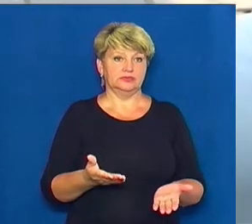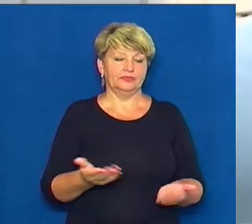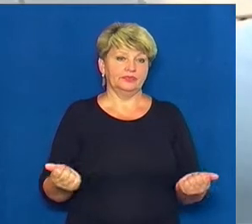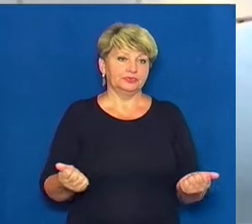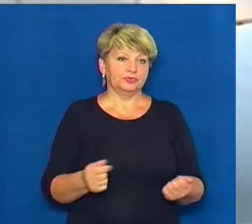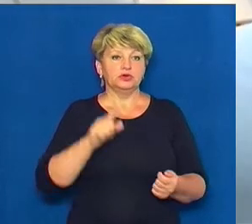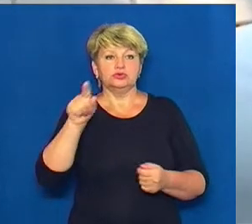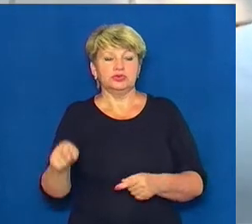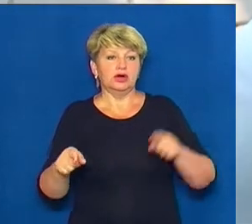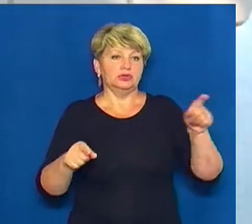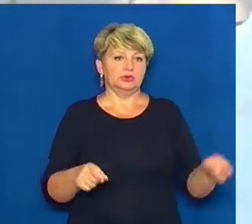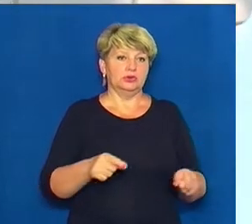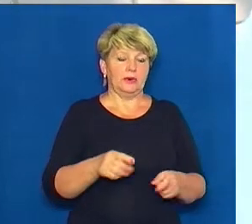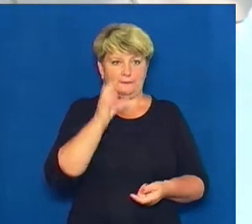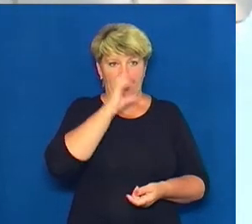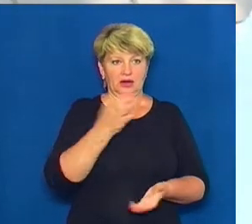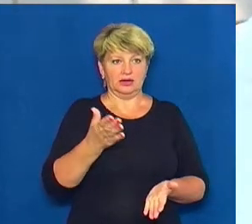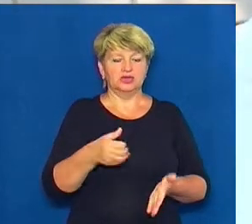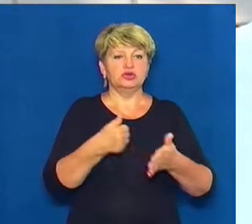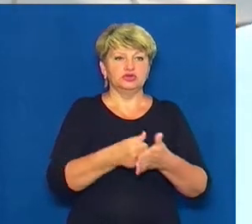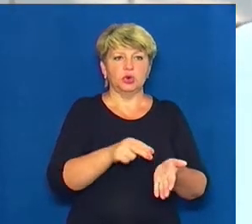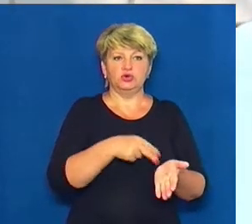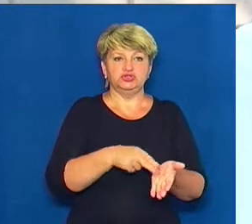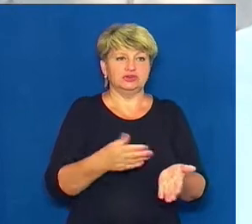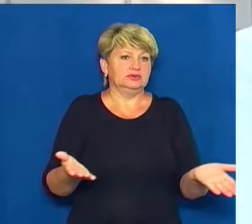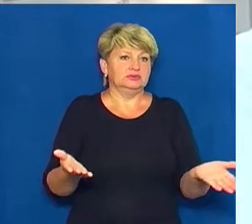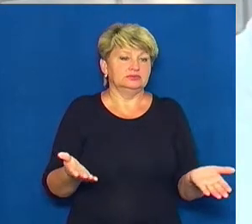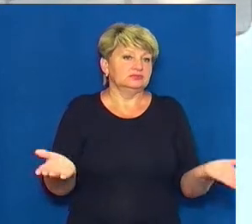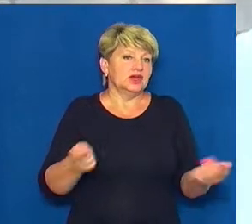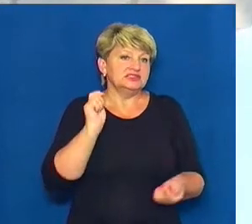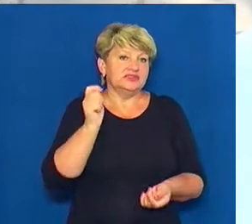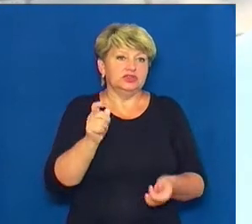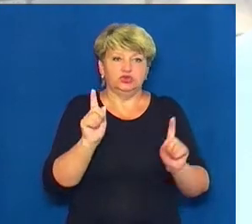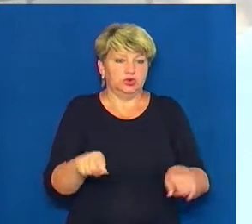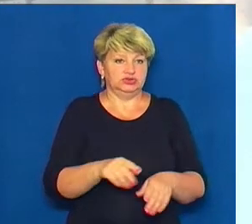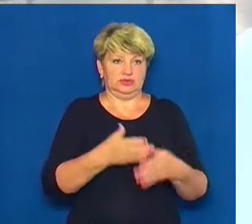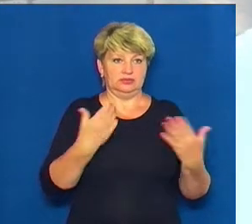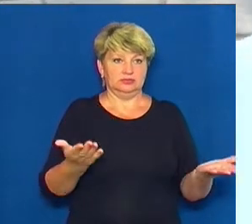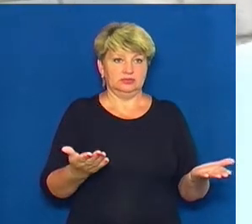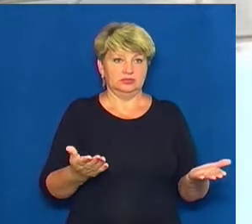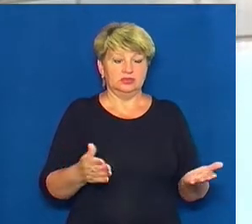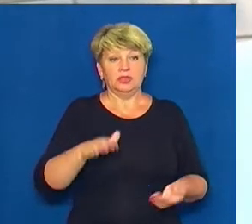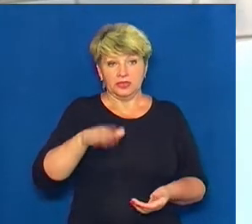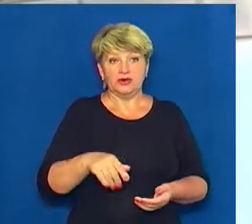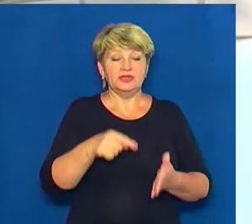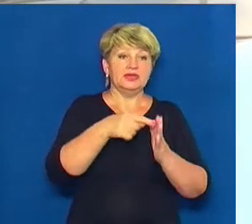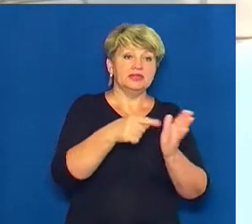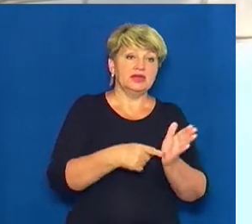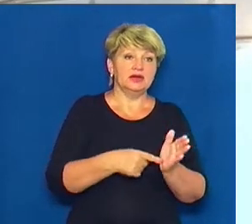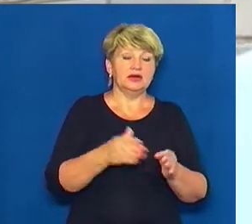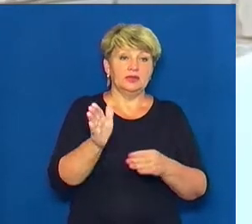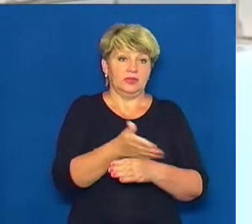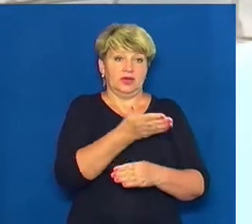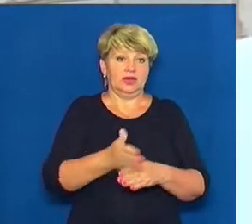погано, до Черкасх теж не хочу, і до Звінній Гродки не хочу. Давайте куди ділиться, або робити одну